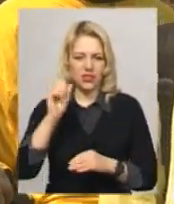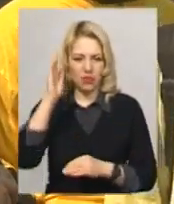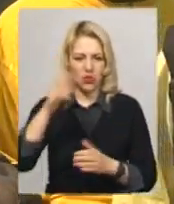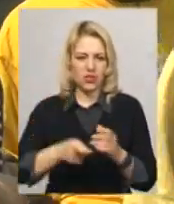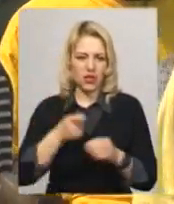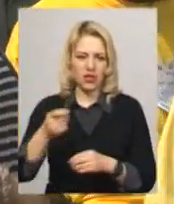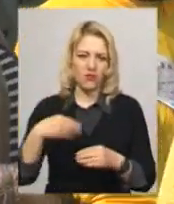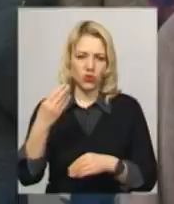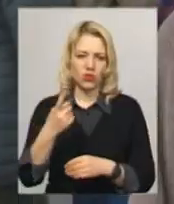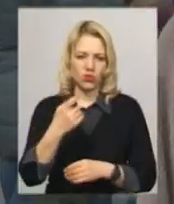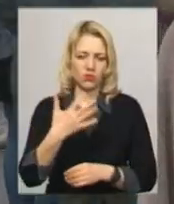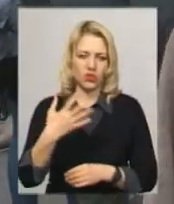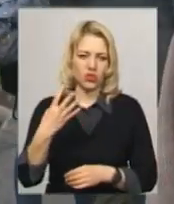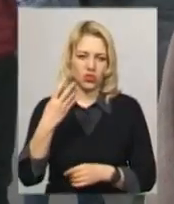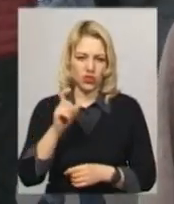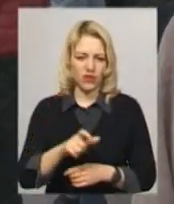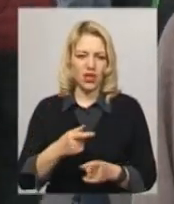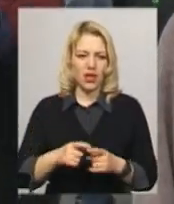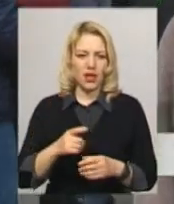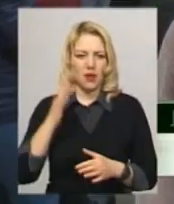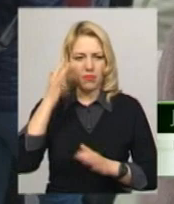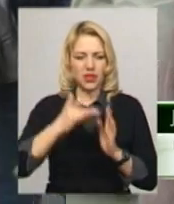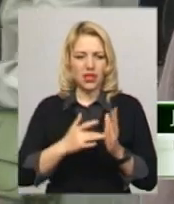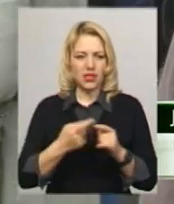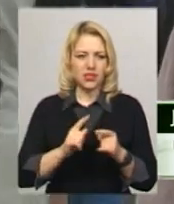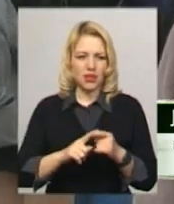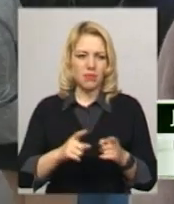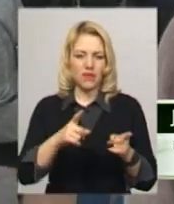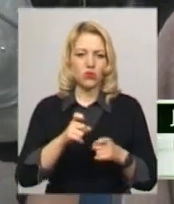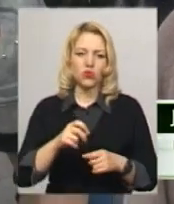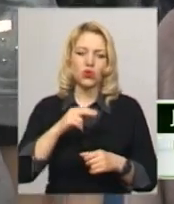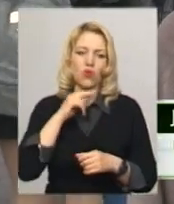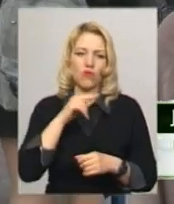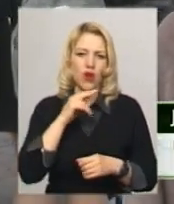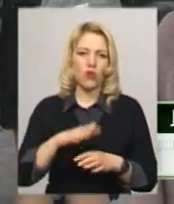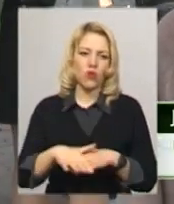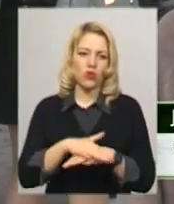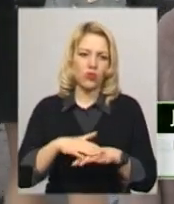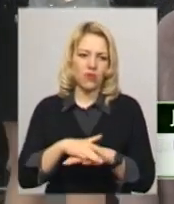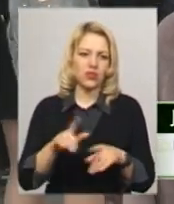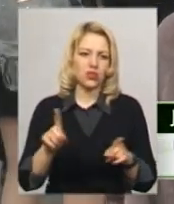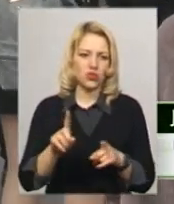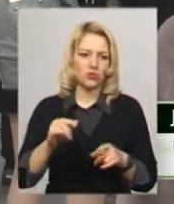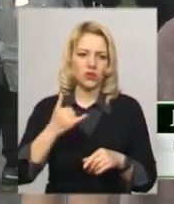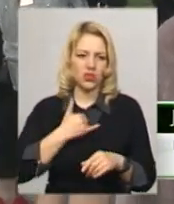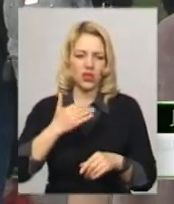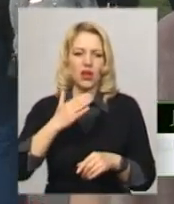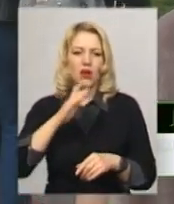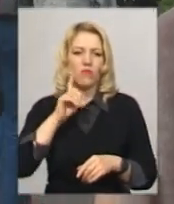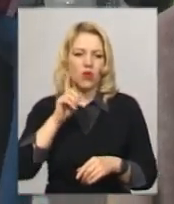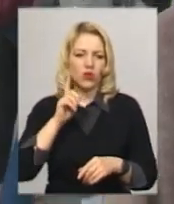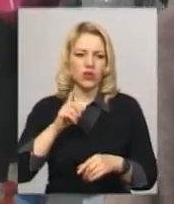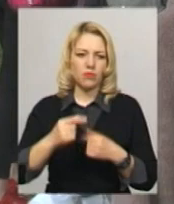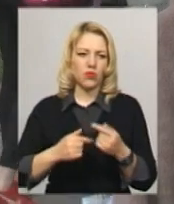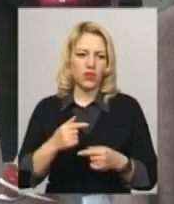участь подали 150 чоловік. Метою цього фан-забігу є привернути увагу громадськості до того, що наше молоде покоління нашого